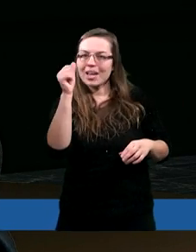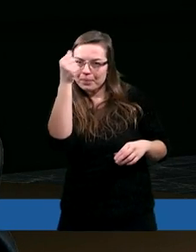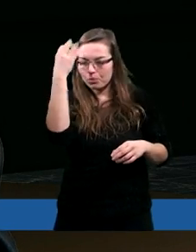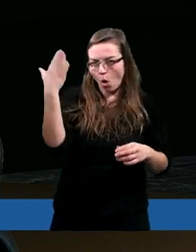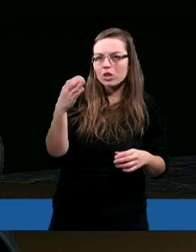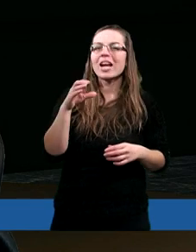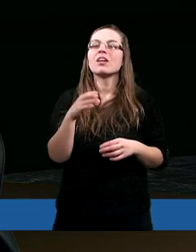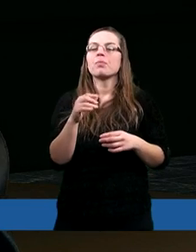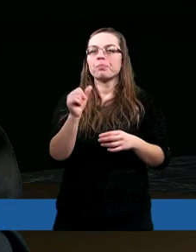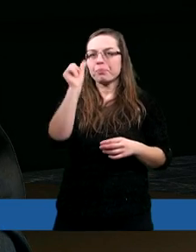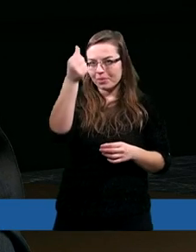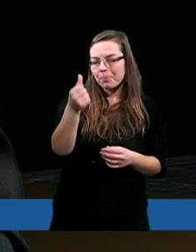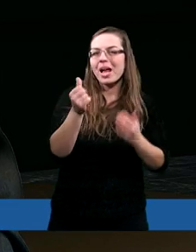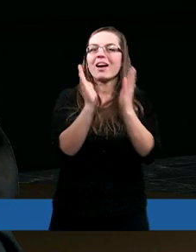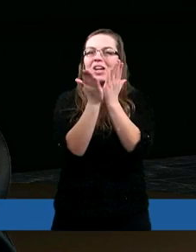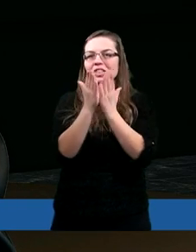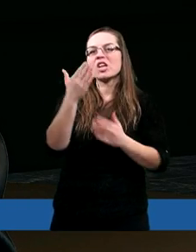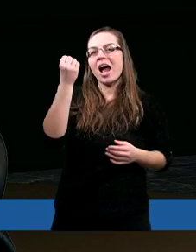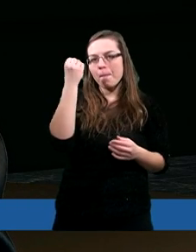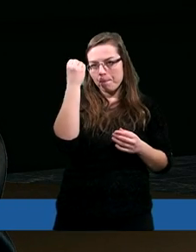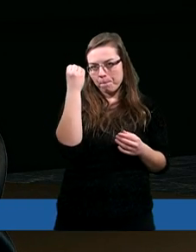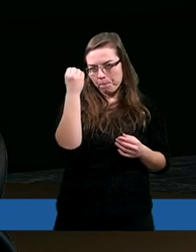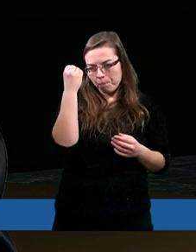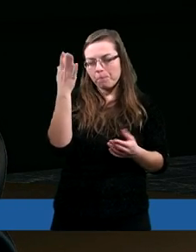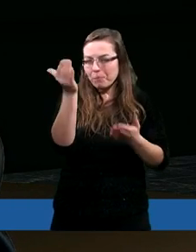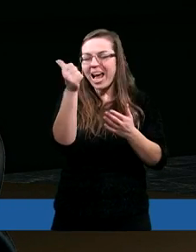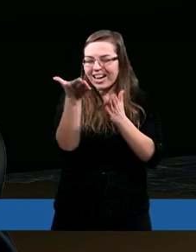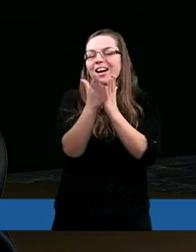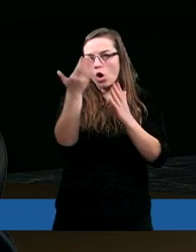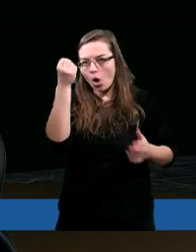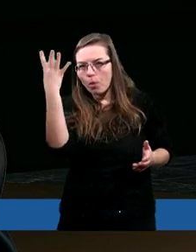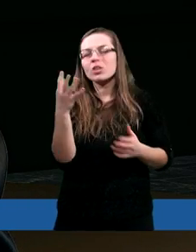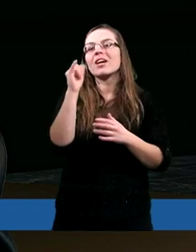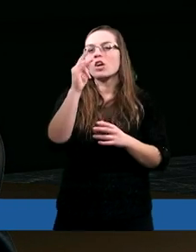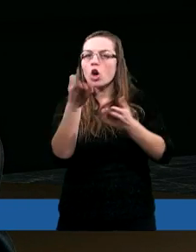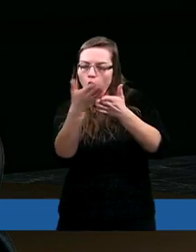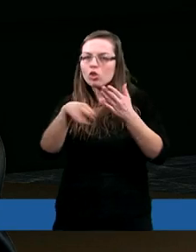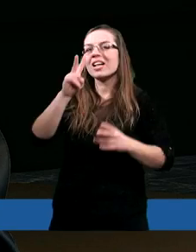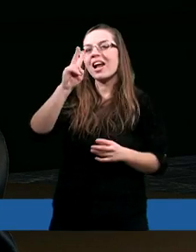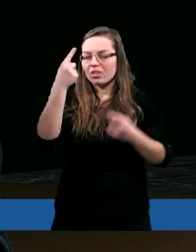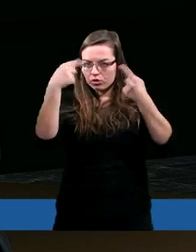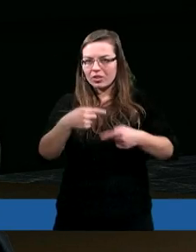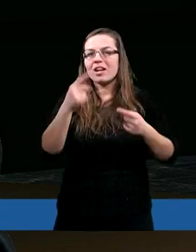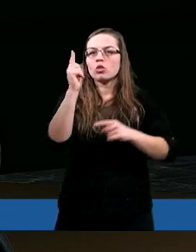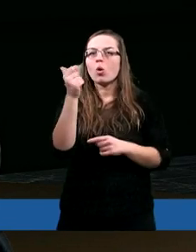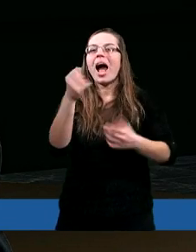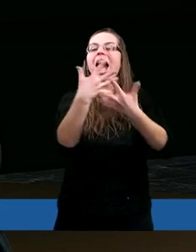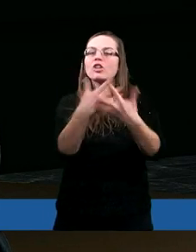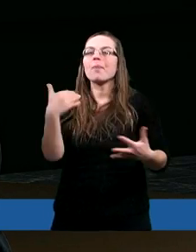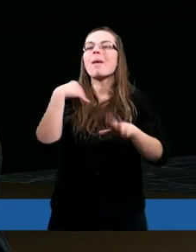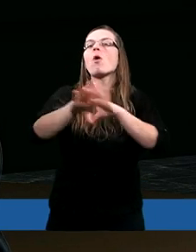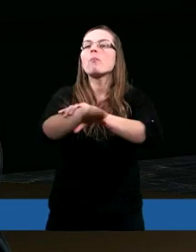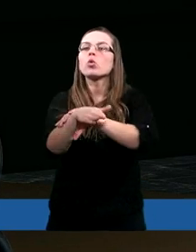pierwszym rozdziale i w wierszu drugim. A ziemia była